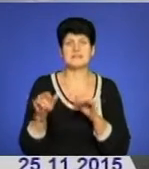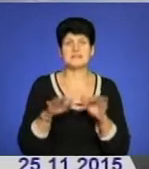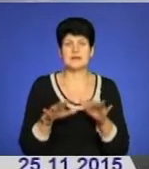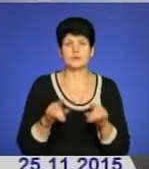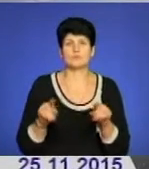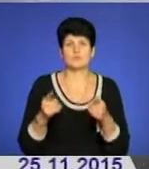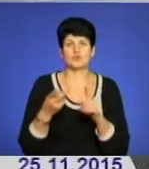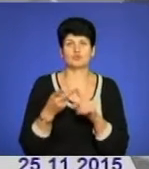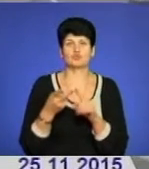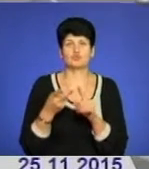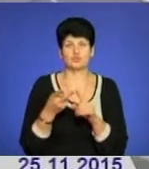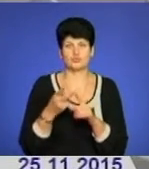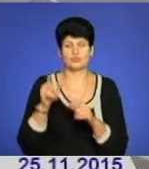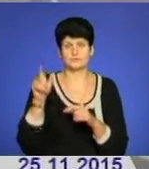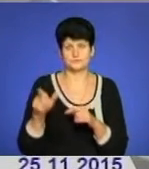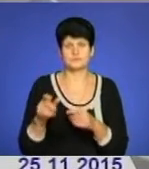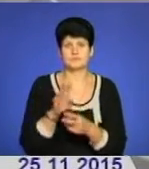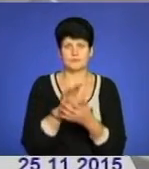по затриманню другого зловмисника тривають.